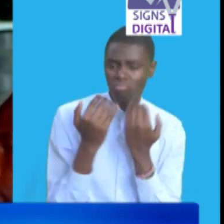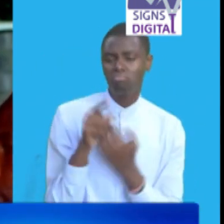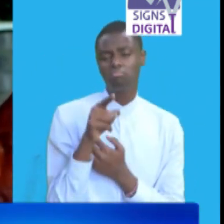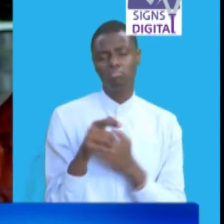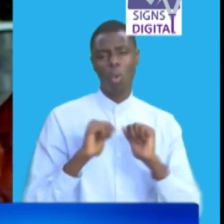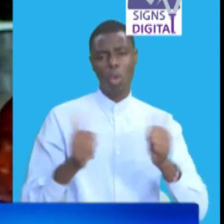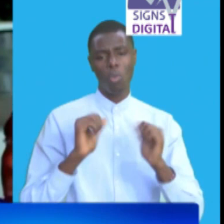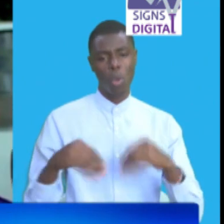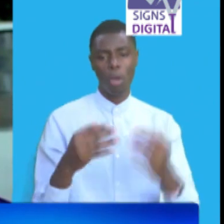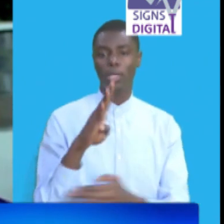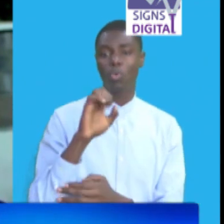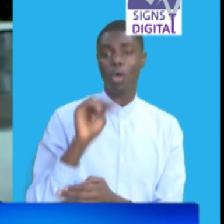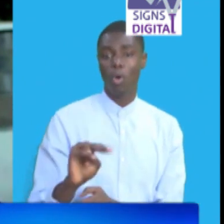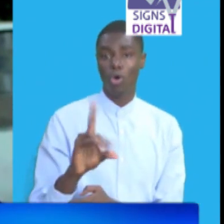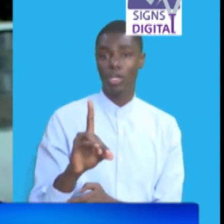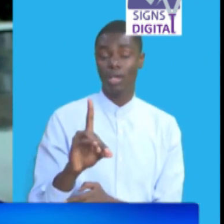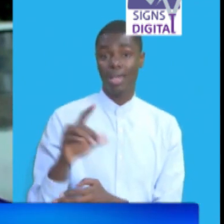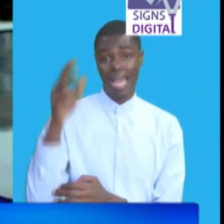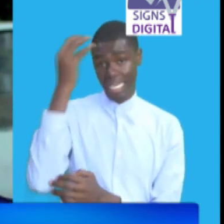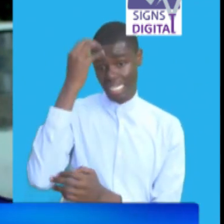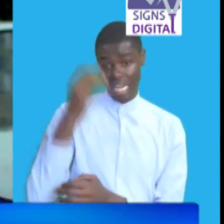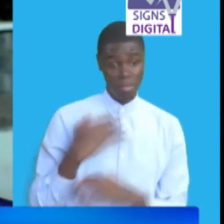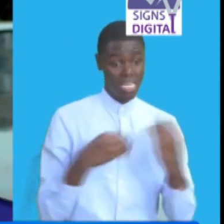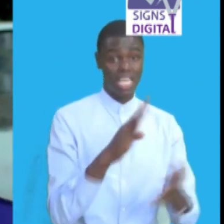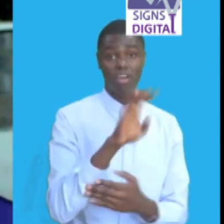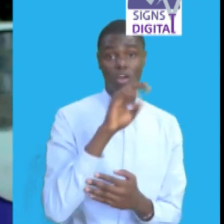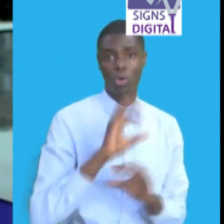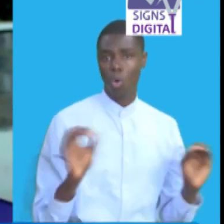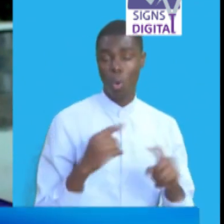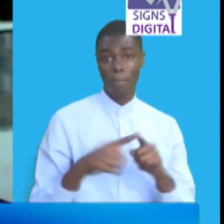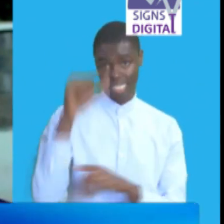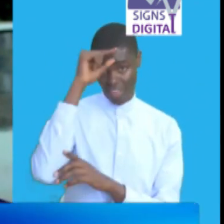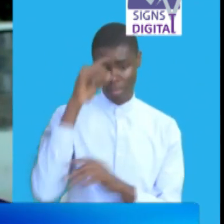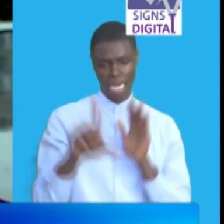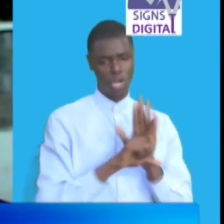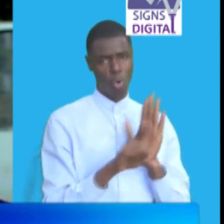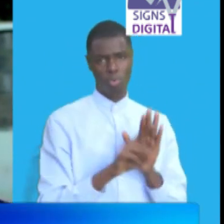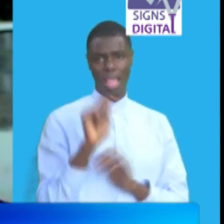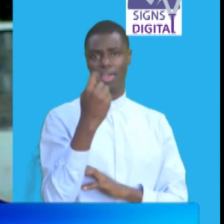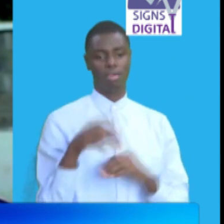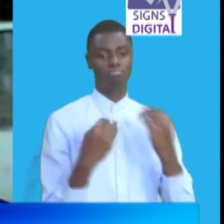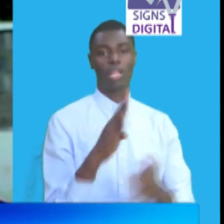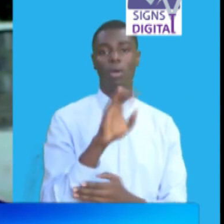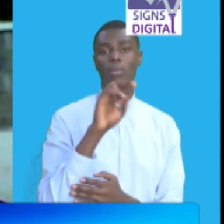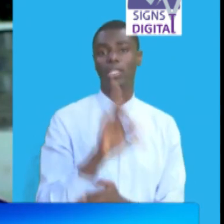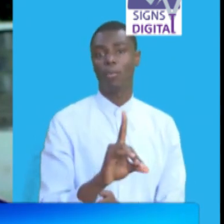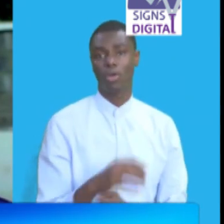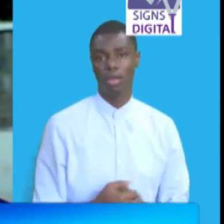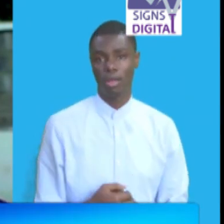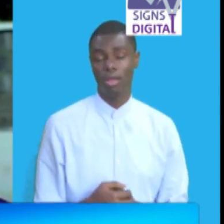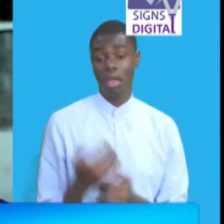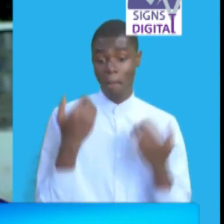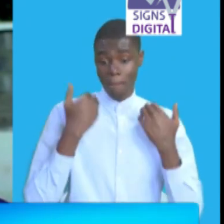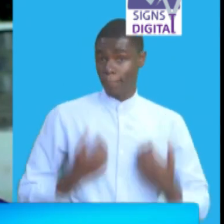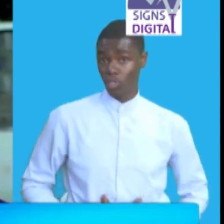wapatiwa bond pale kitale mimi kupatiwa bond ni serikali na nishiria yetu mbaa ya kenya liyali patiwa vijana bond haa